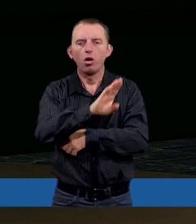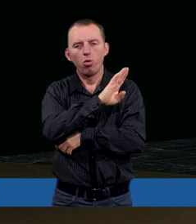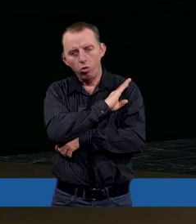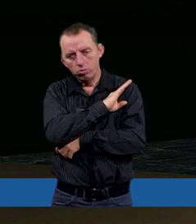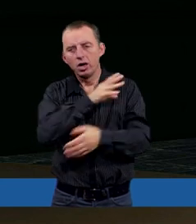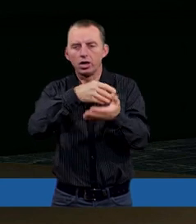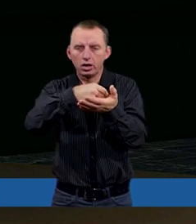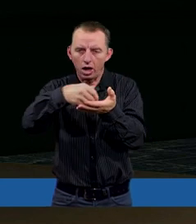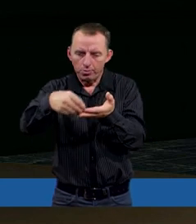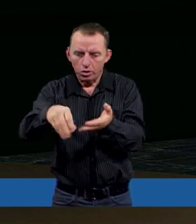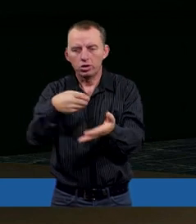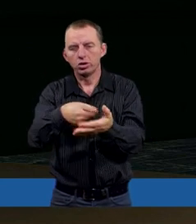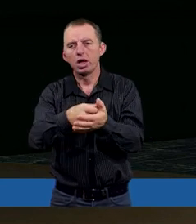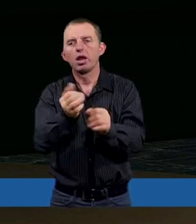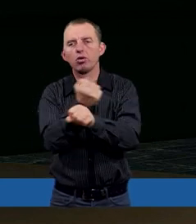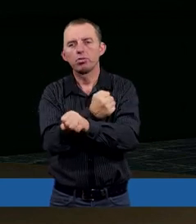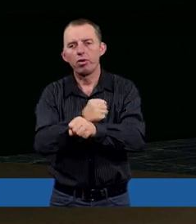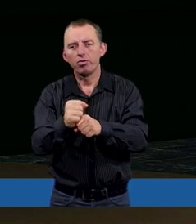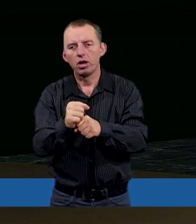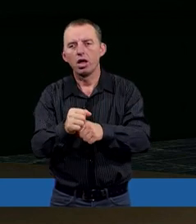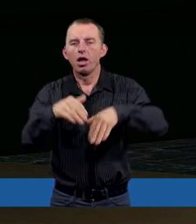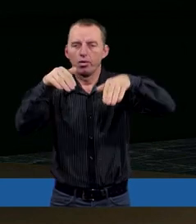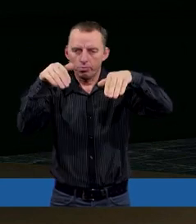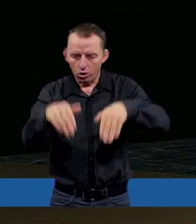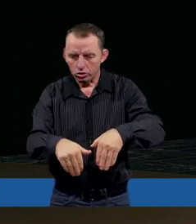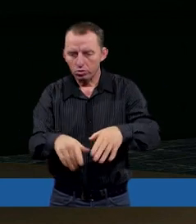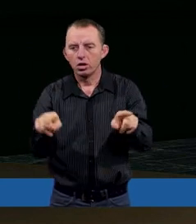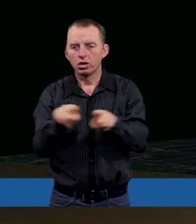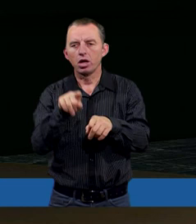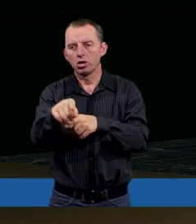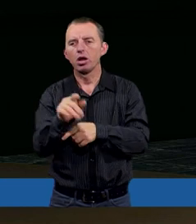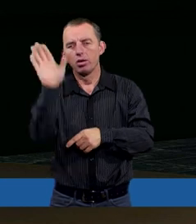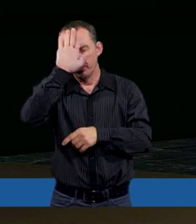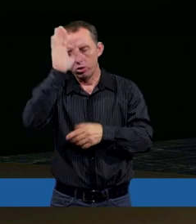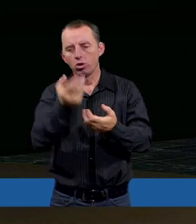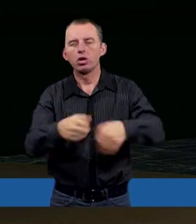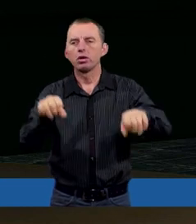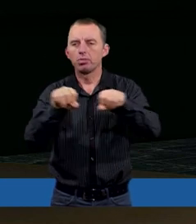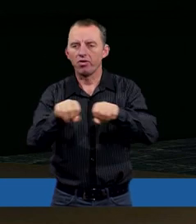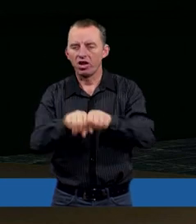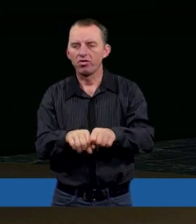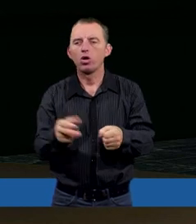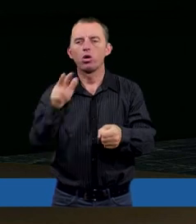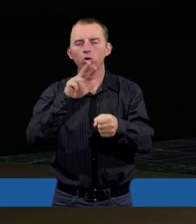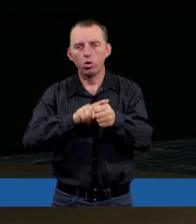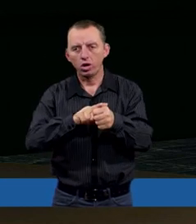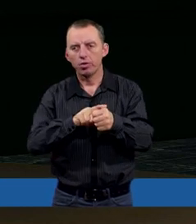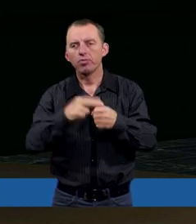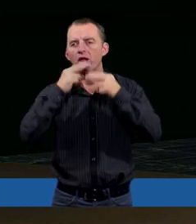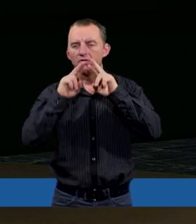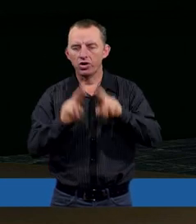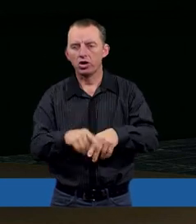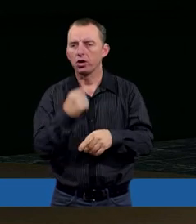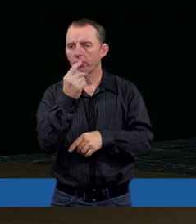umarł, zapłacił cenę zbawienia. A więc możemy też tu widzieć i Bożą sprawiedliwość, który wreszcie